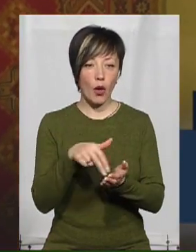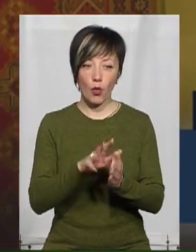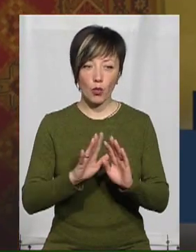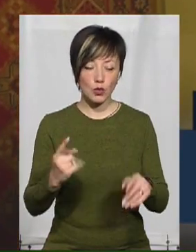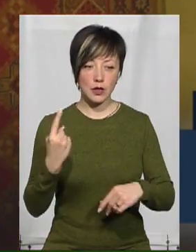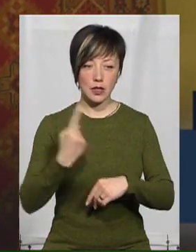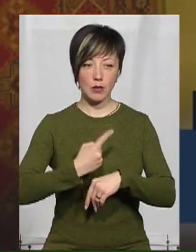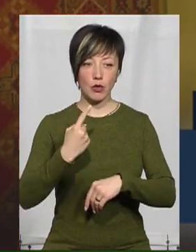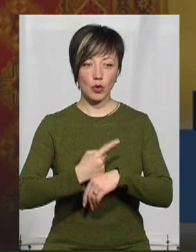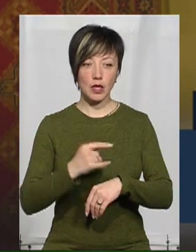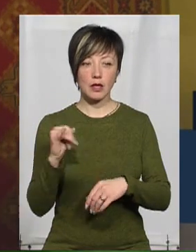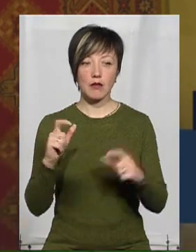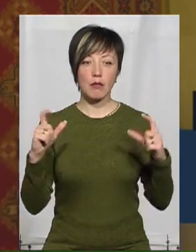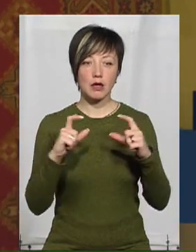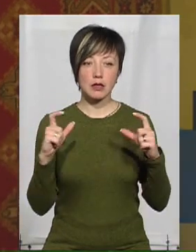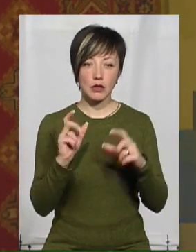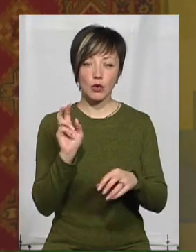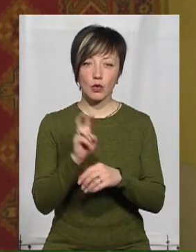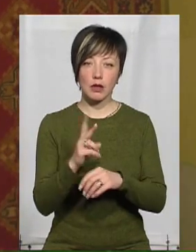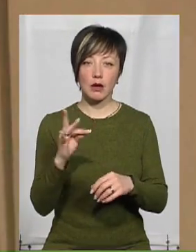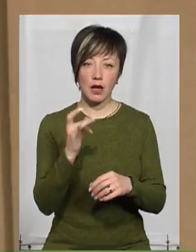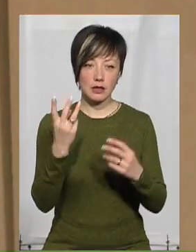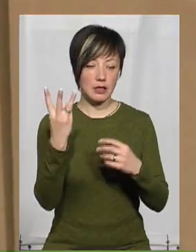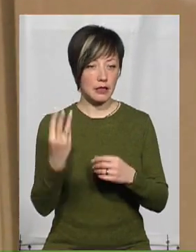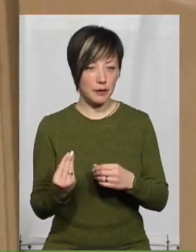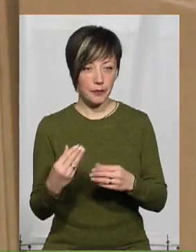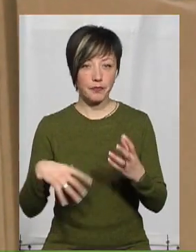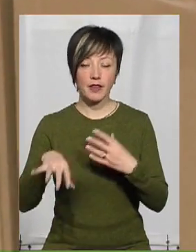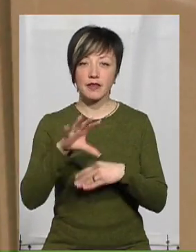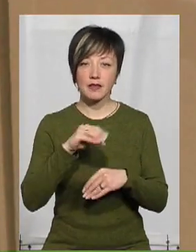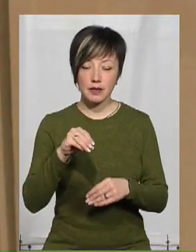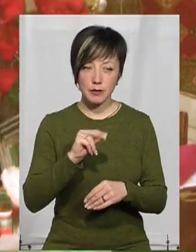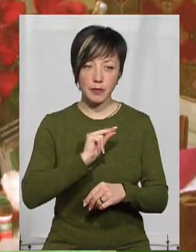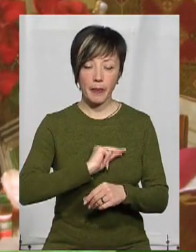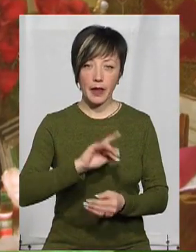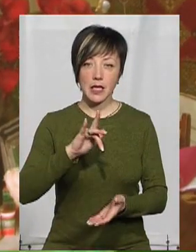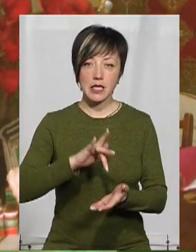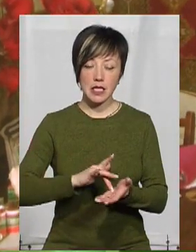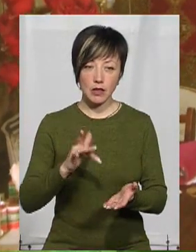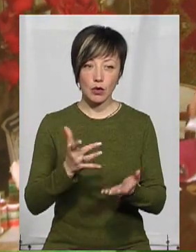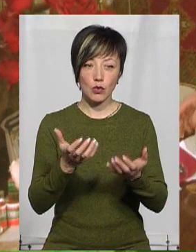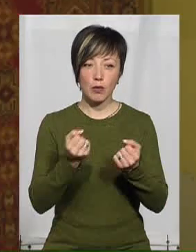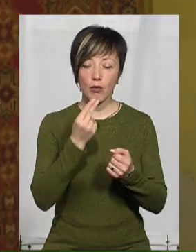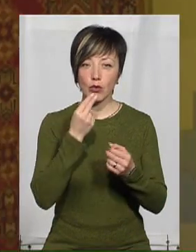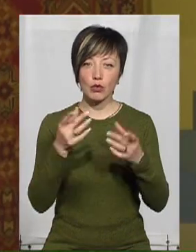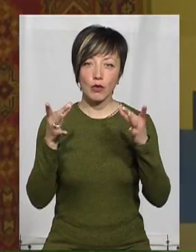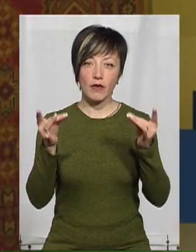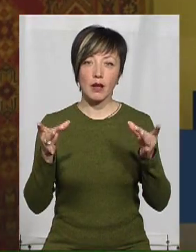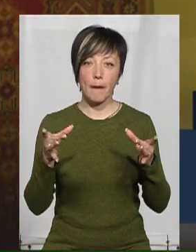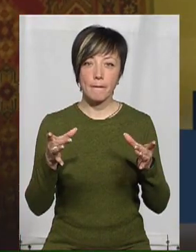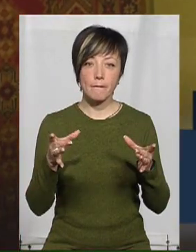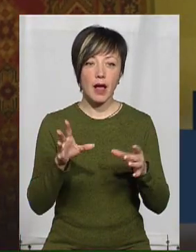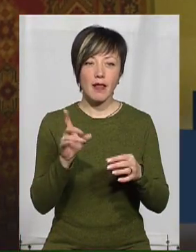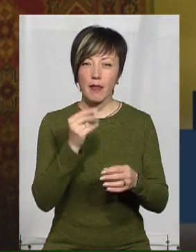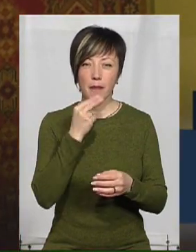Нам заборонили. І в магазин ходимо раз в три дні. Усі підопічні центру отримали на період карантину продуктові набори. Там входить